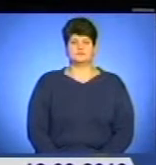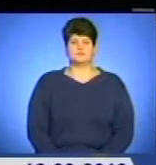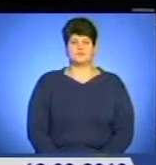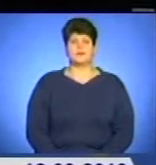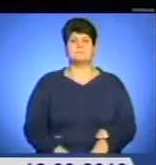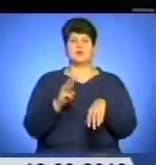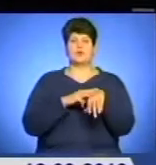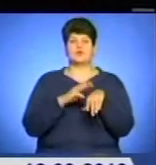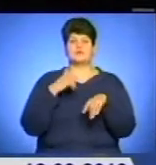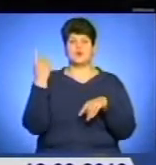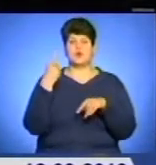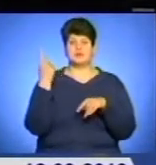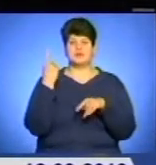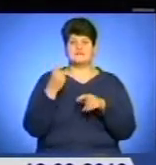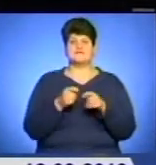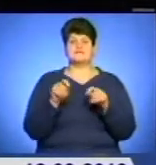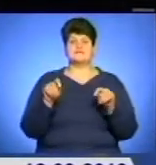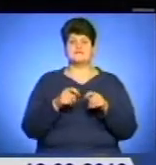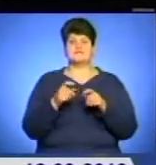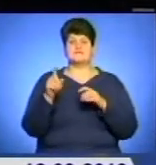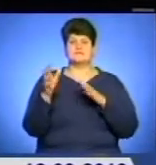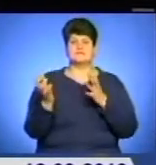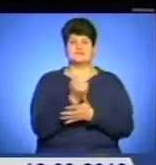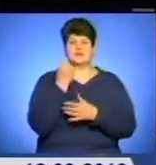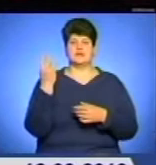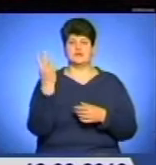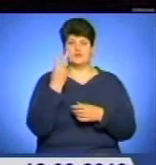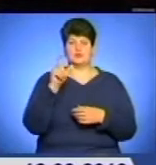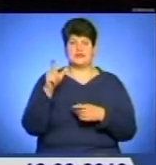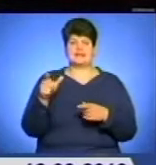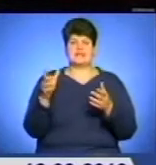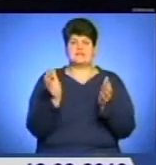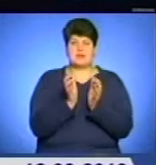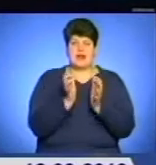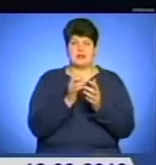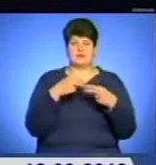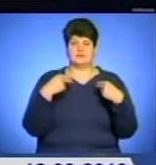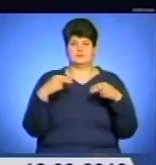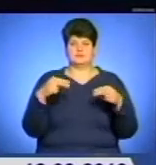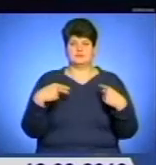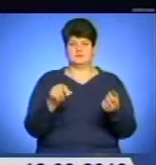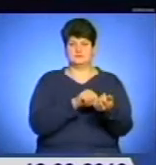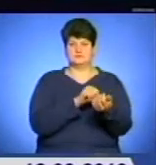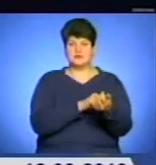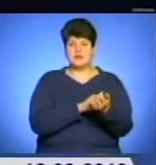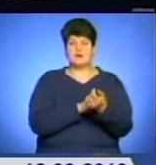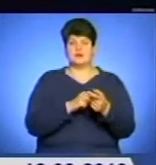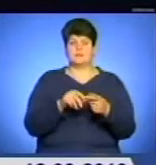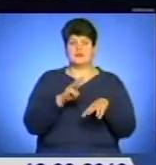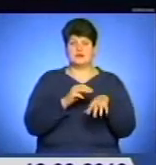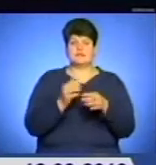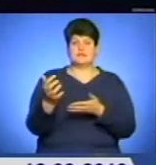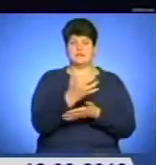Правоохоронці області викрили двох жителів обласного центру, які зберігали та торгували марихуаною. Міліціонери також зібрали докази